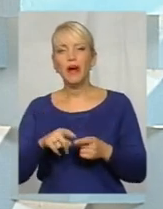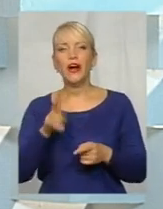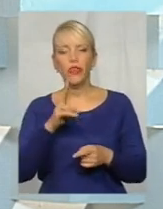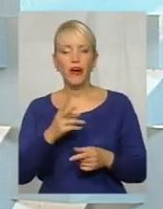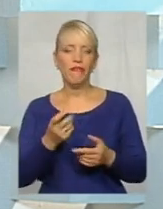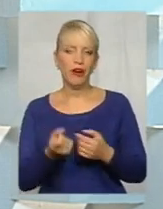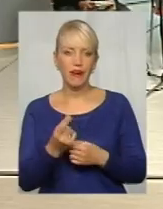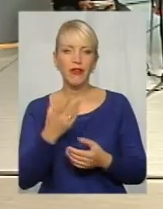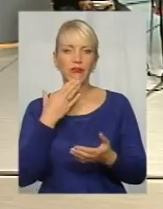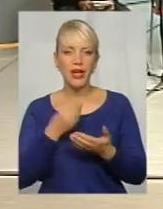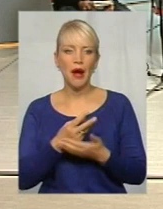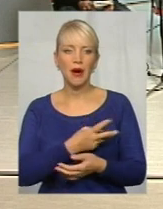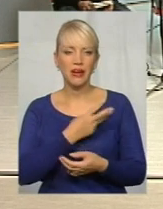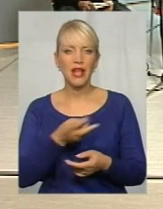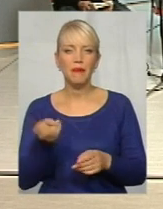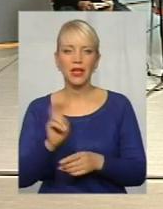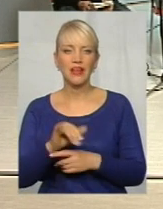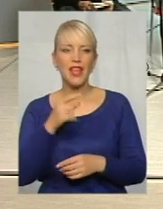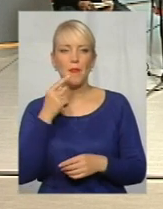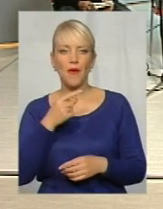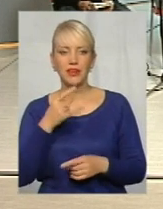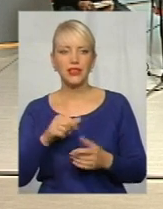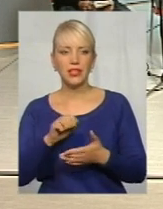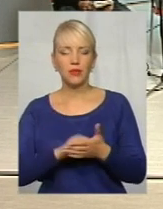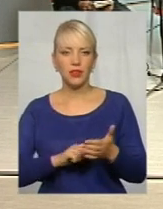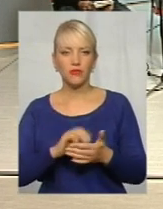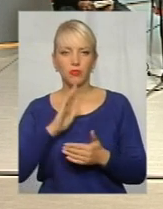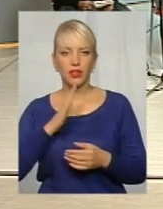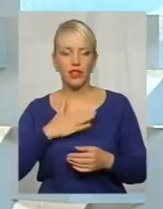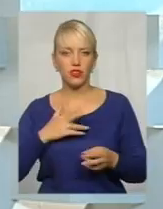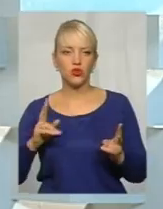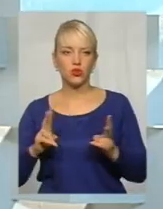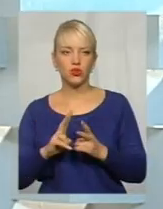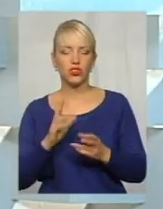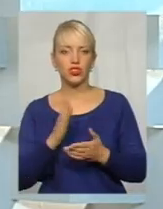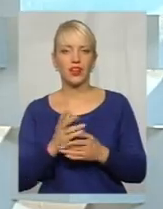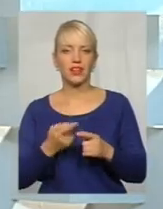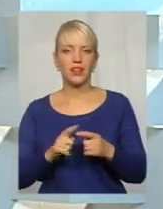прийти і говорити. Приводом для нашої зустрічі є те, що